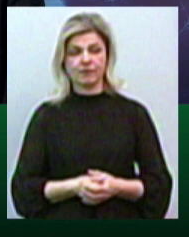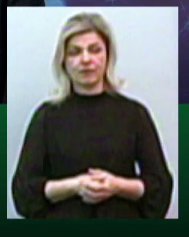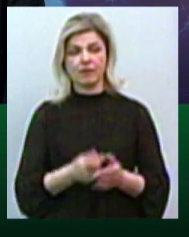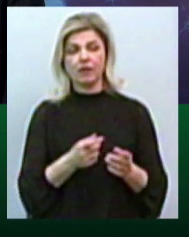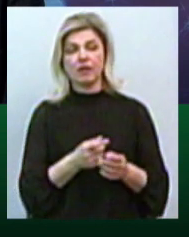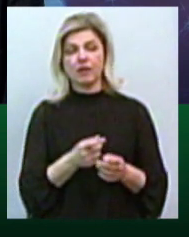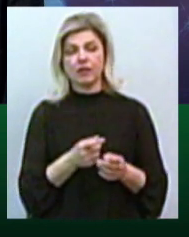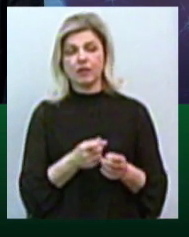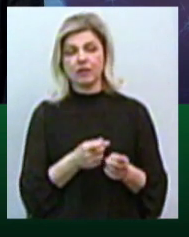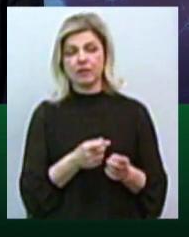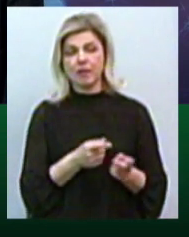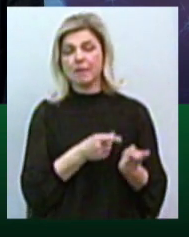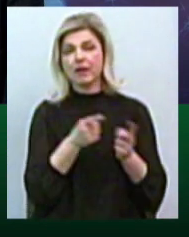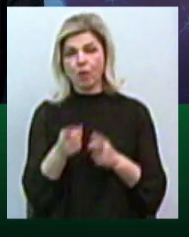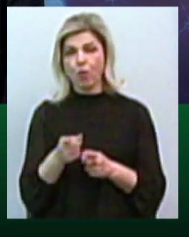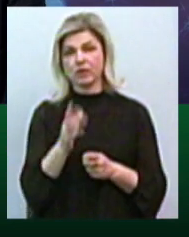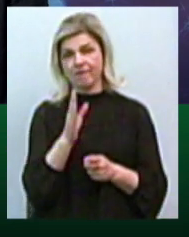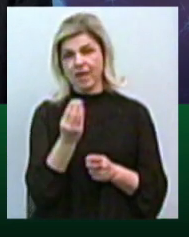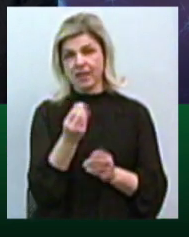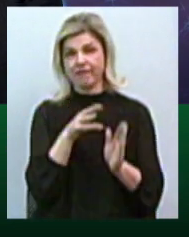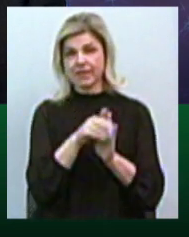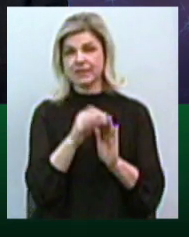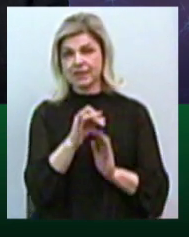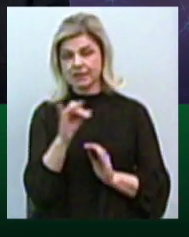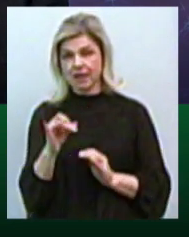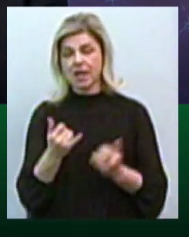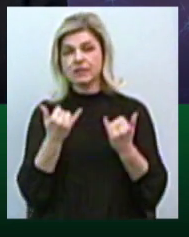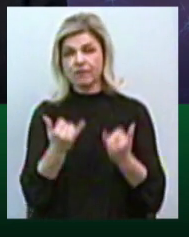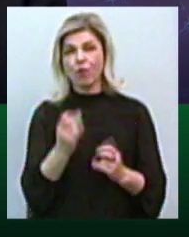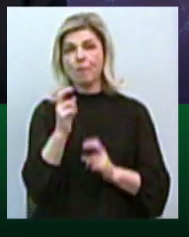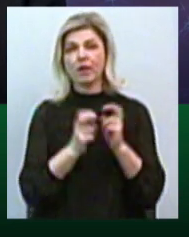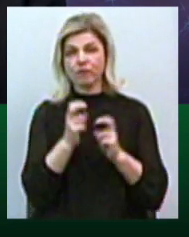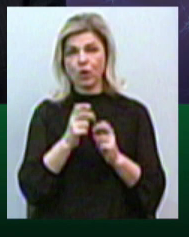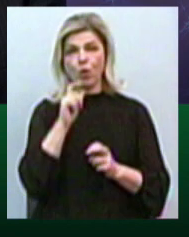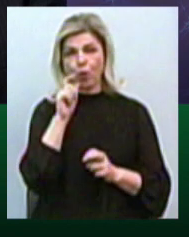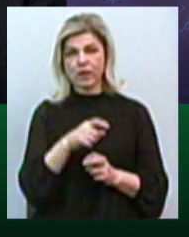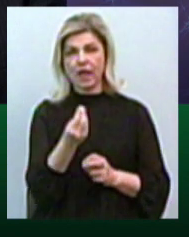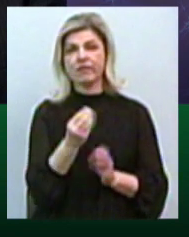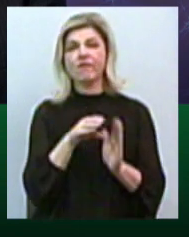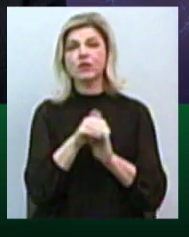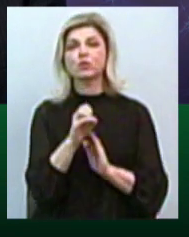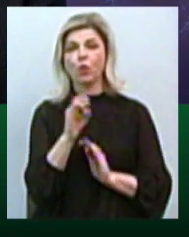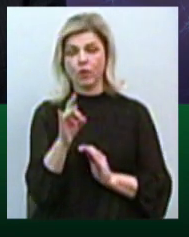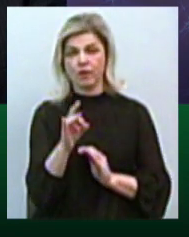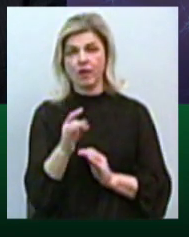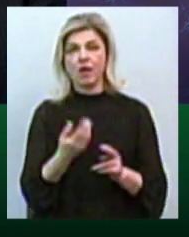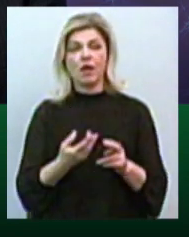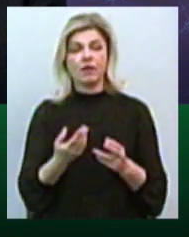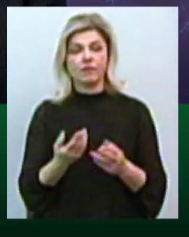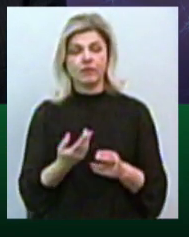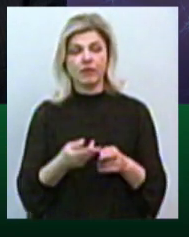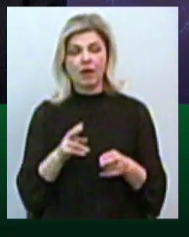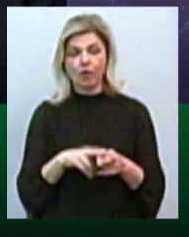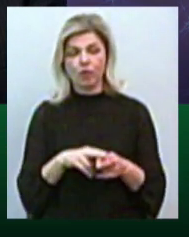приходите в Україну з інвестиціями, а сьогодні підприємство українського інвестора, яке з